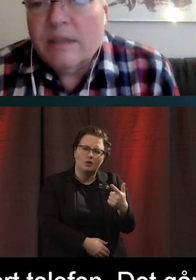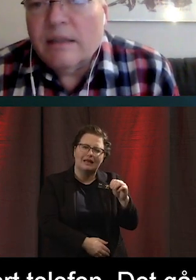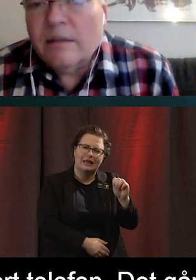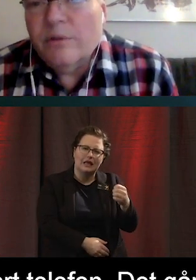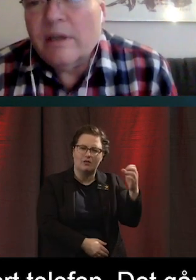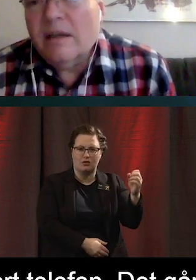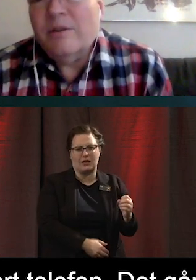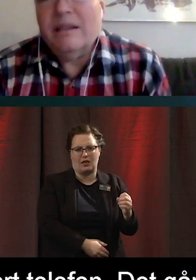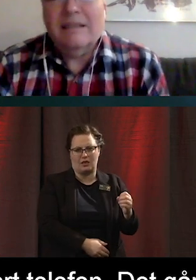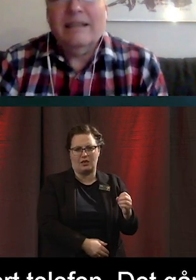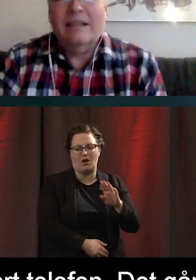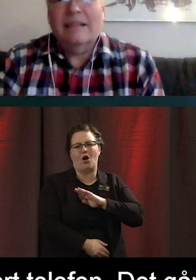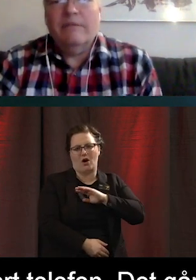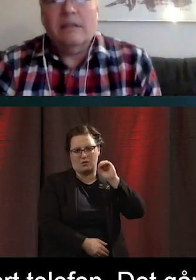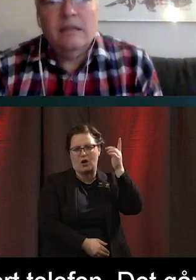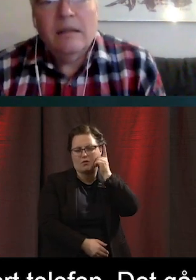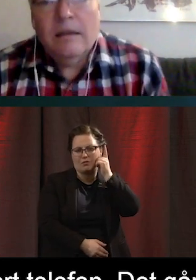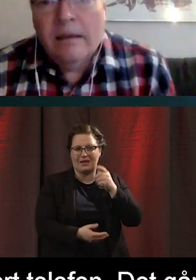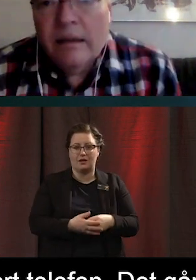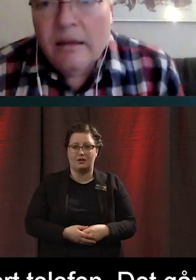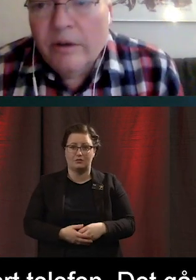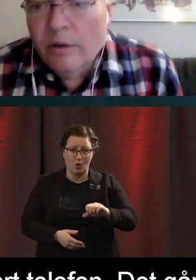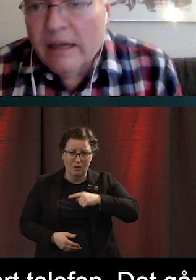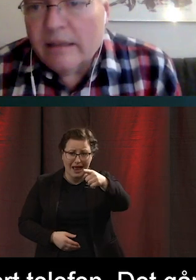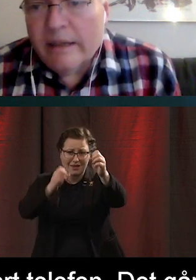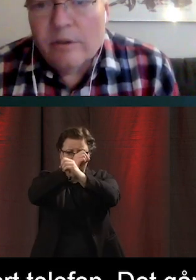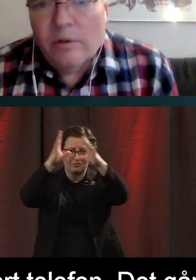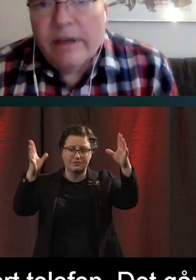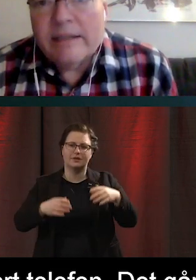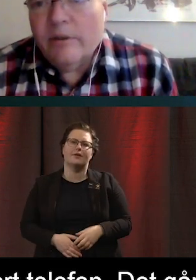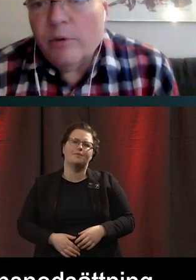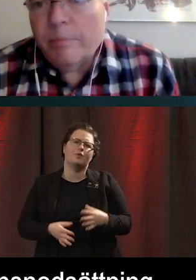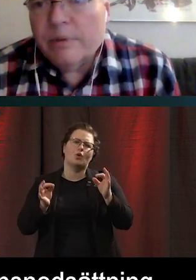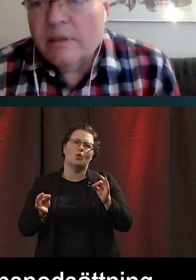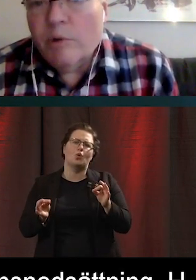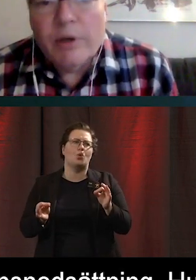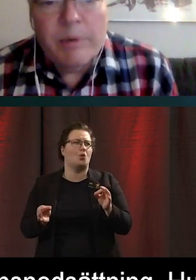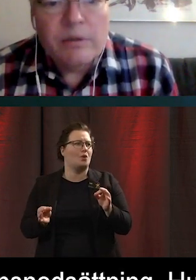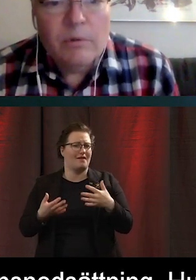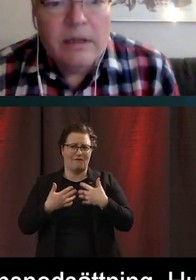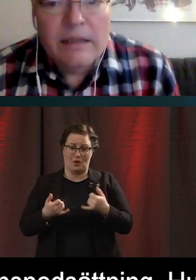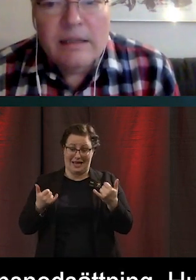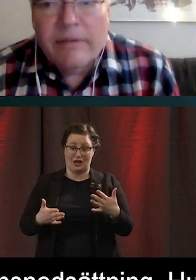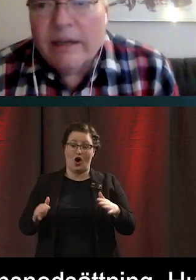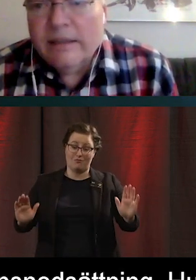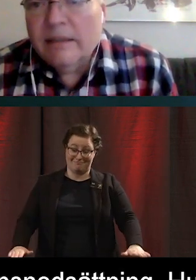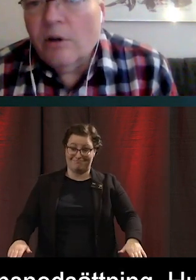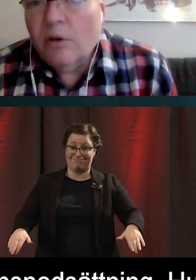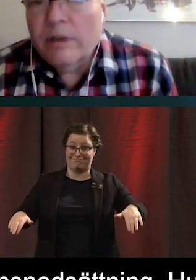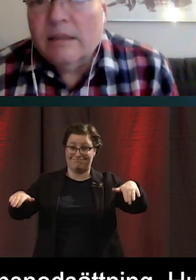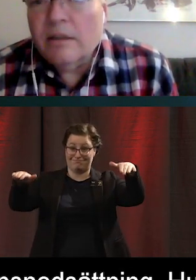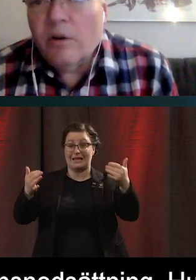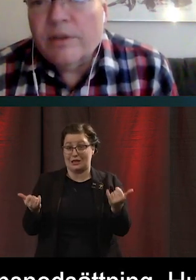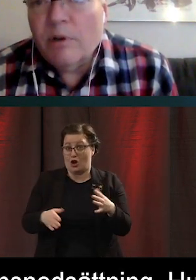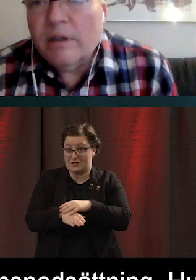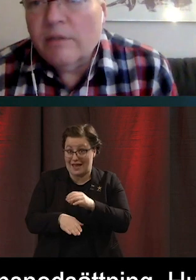funktionsnedsättning. Och då kan ni ju tänka er själva. Hur lätt är det att växa upp som ung person i Sverige idag